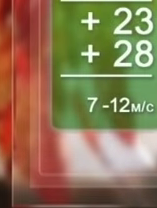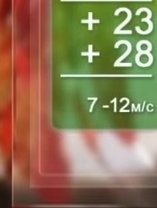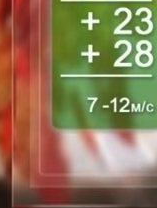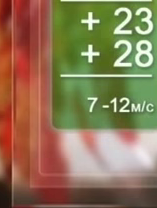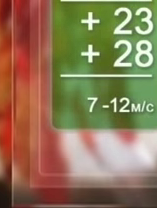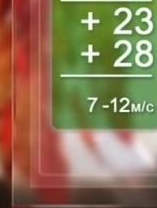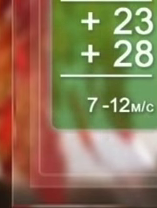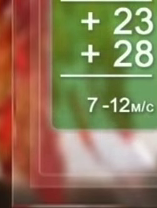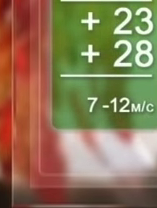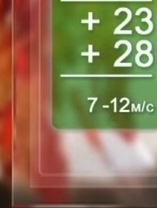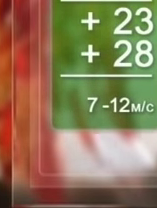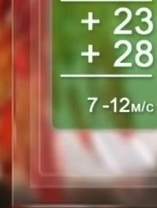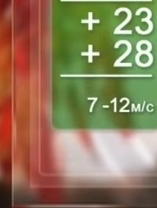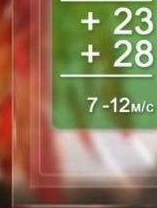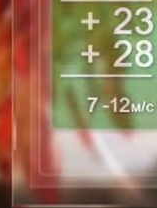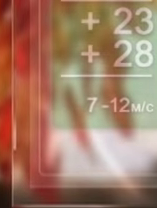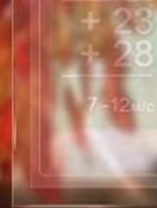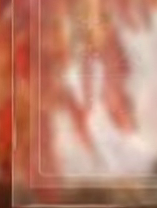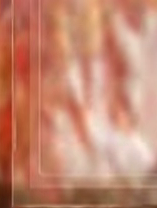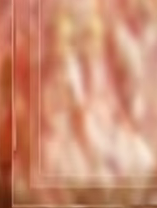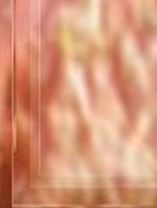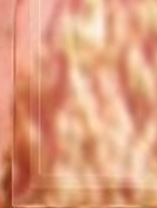наступні чотири доби можливі короткочасні дощі.